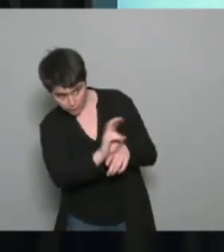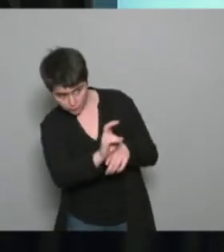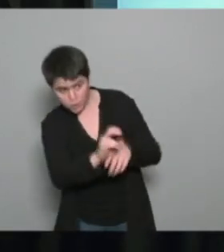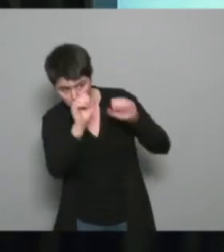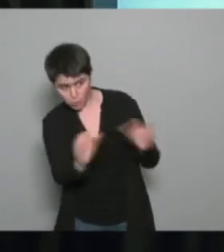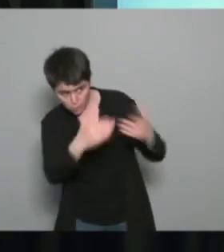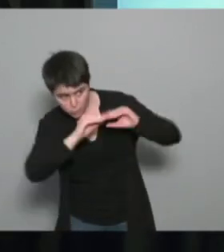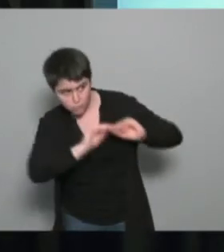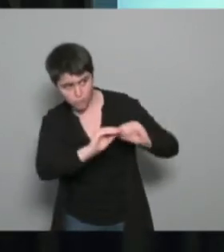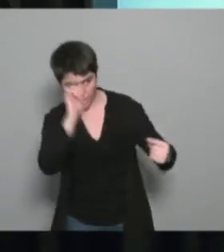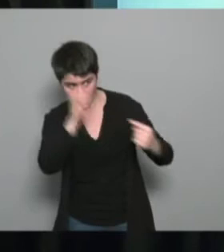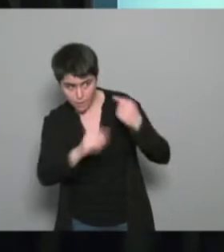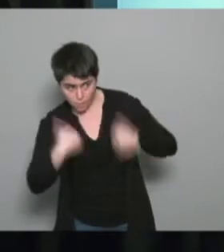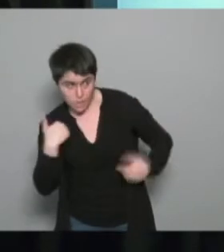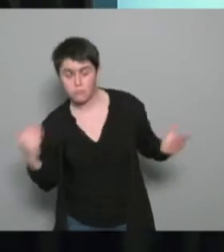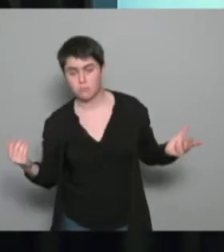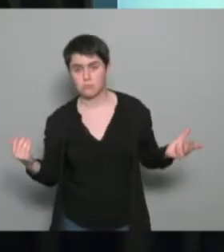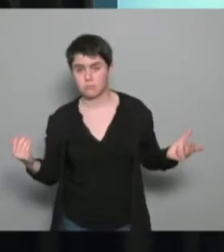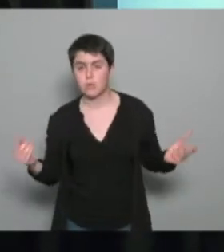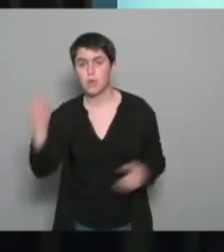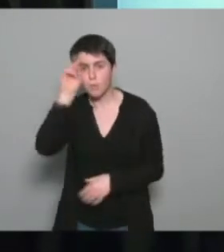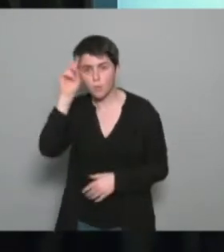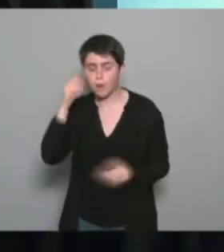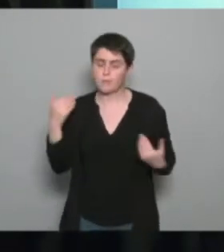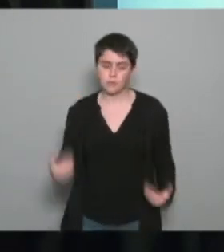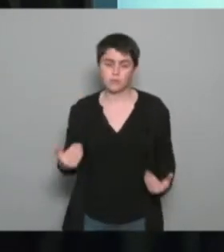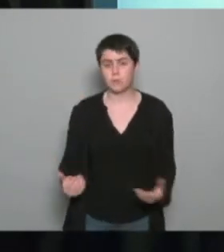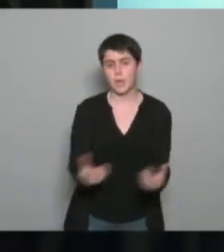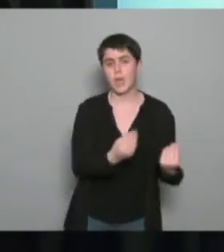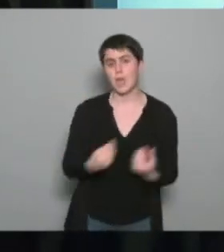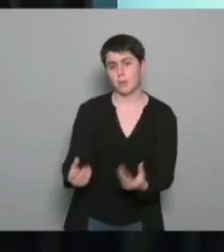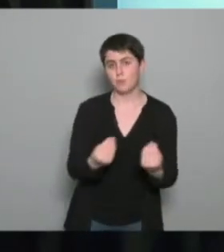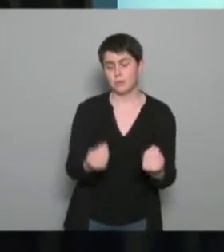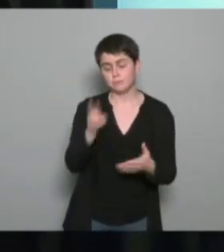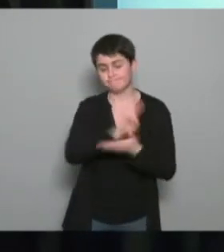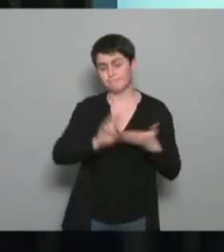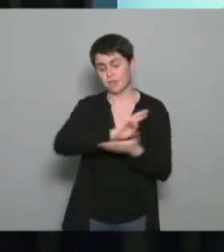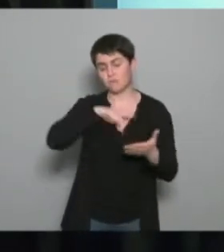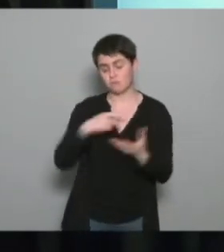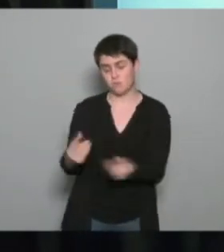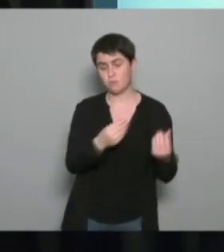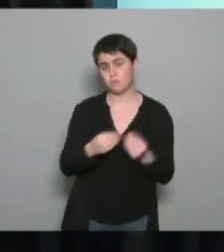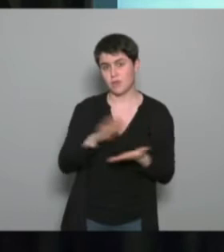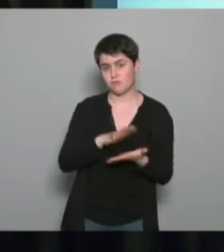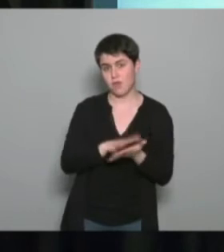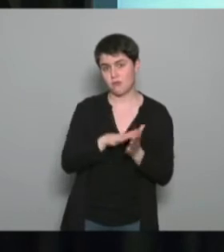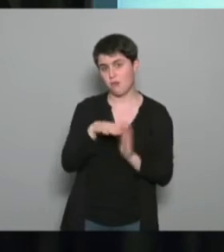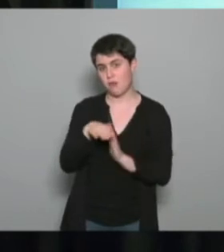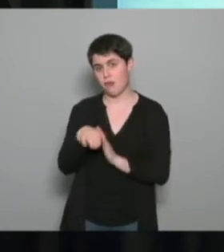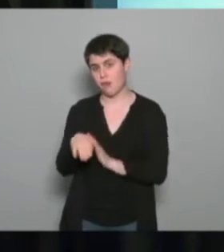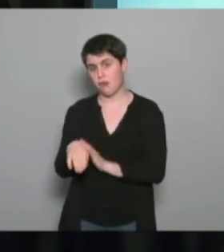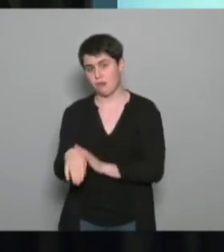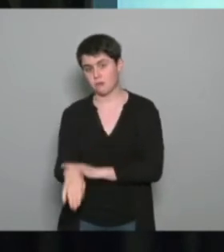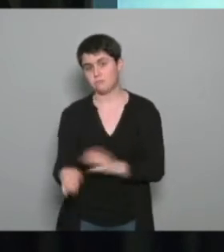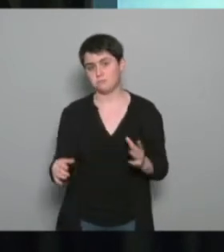y a une demande parce qu'aujourd'hui on a une population vieillissante dans notre région il faut le reconnaître et il est important pour préserver la bonne